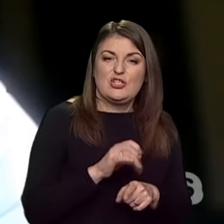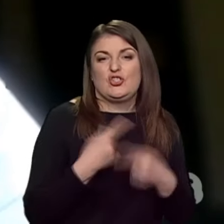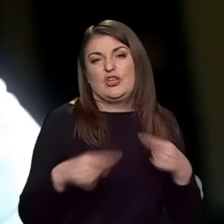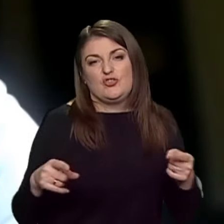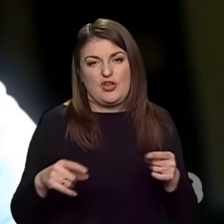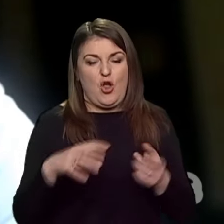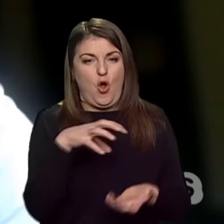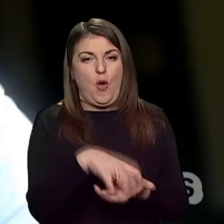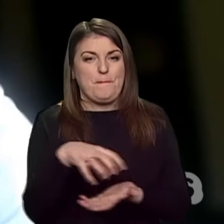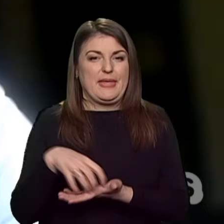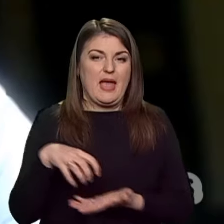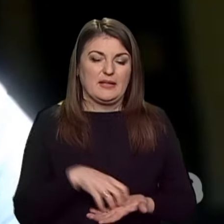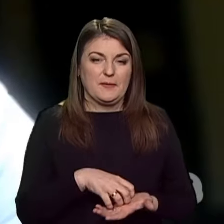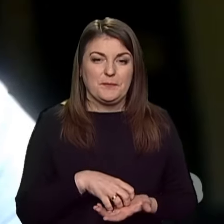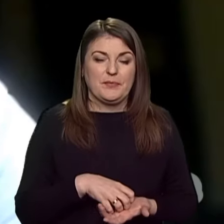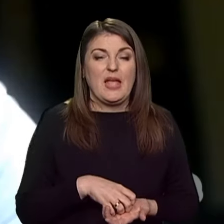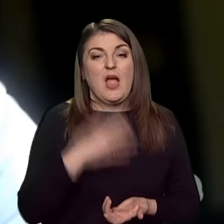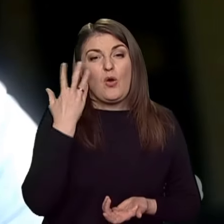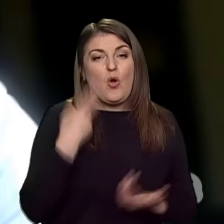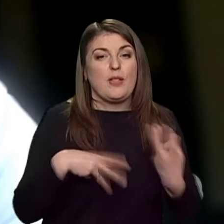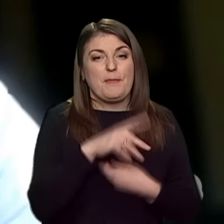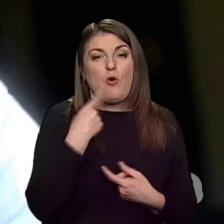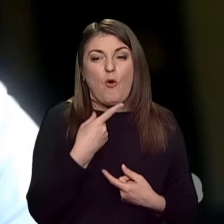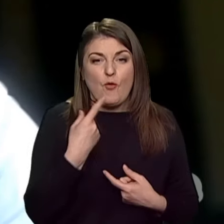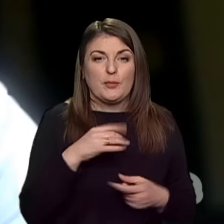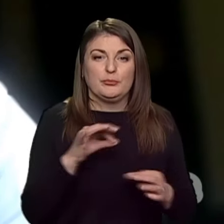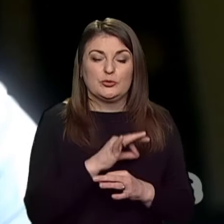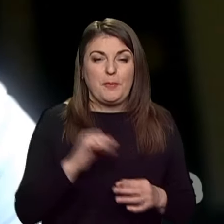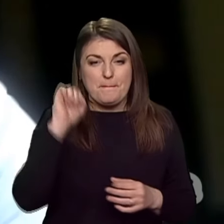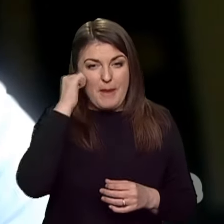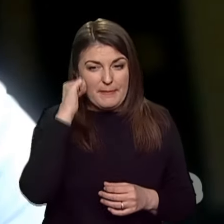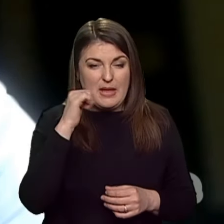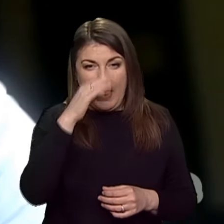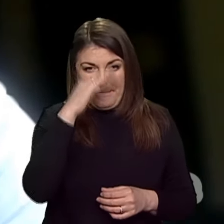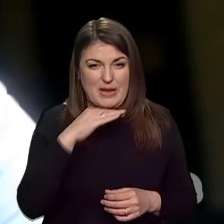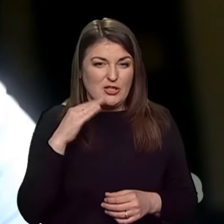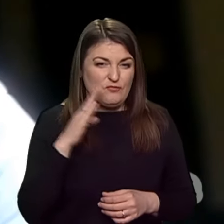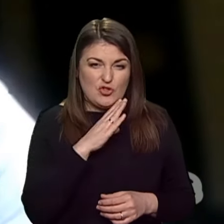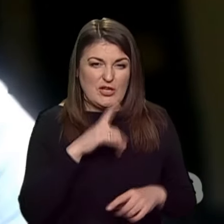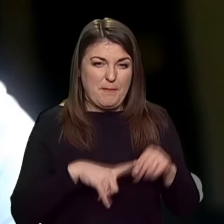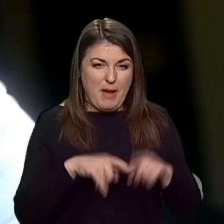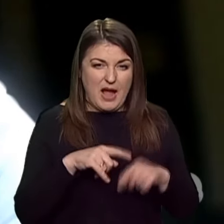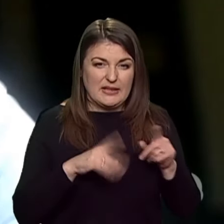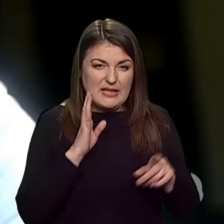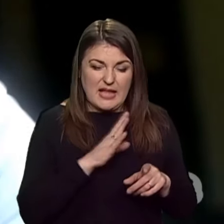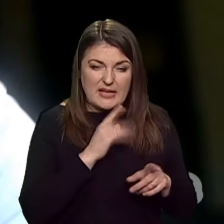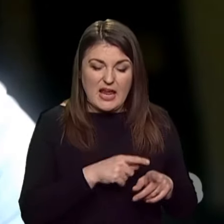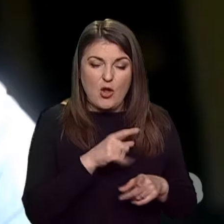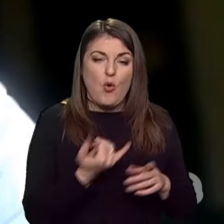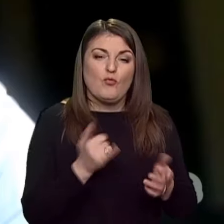інші об'єкти. І коли ми говоримо про пам'ятник батьківщини матері, все-таки його